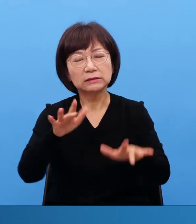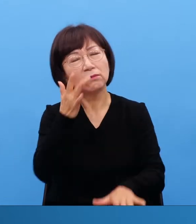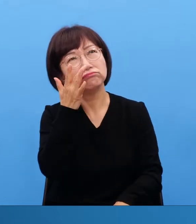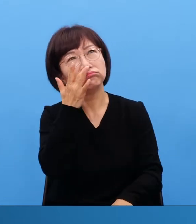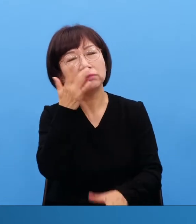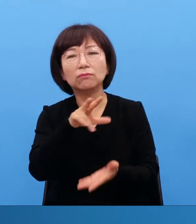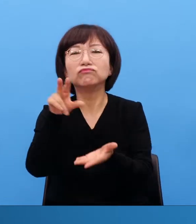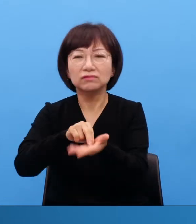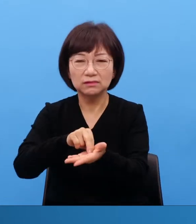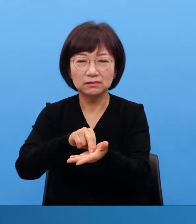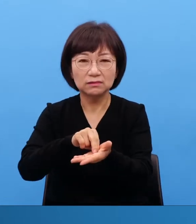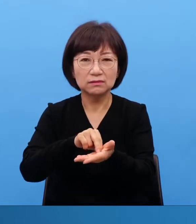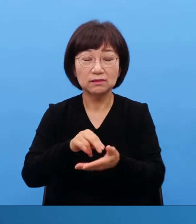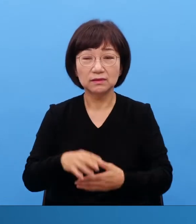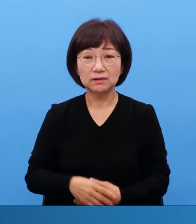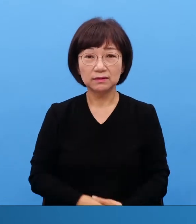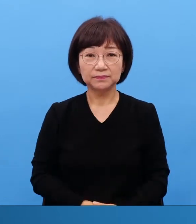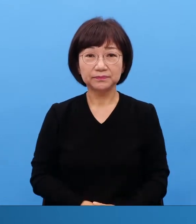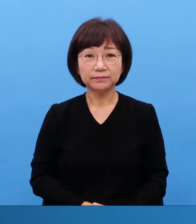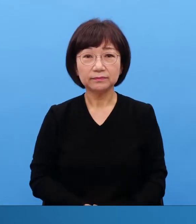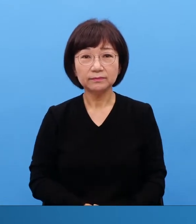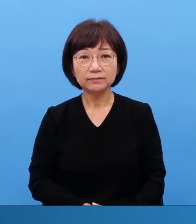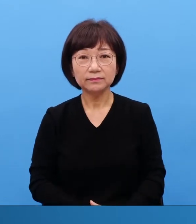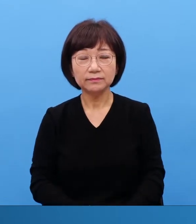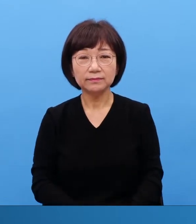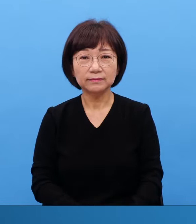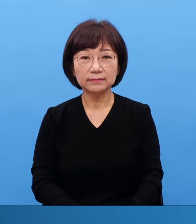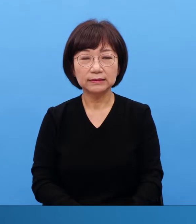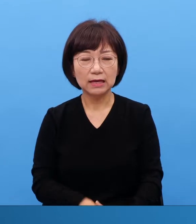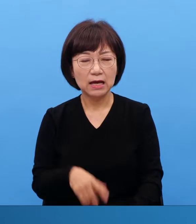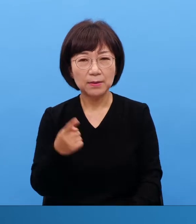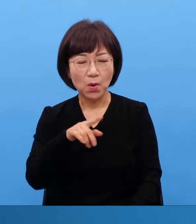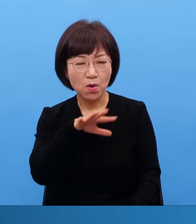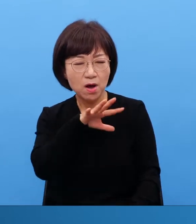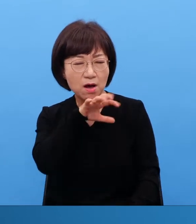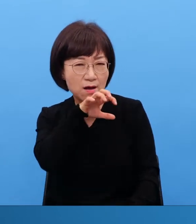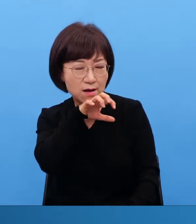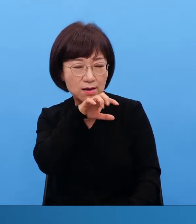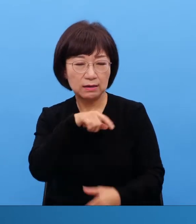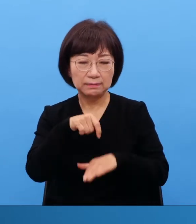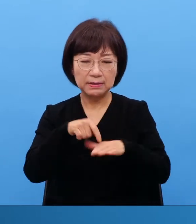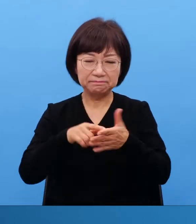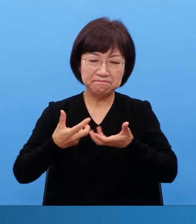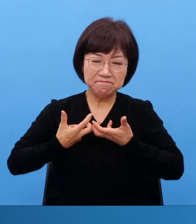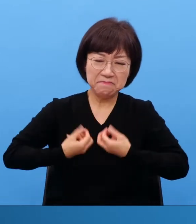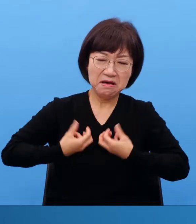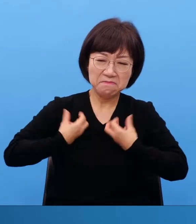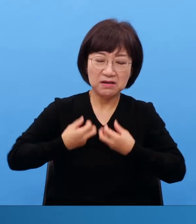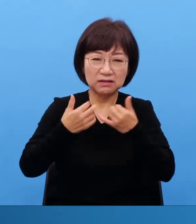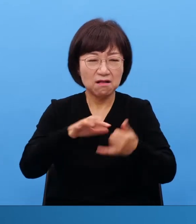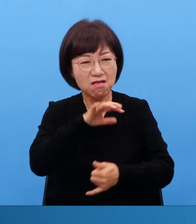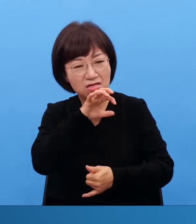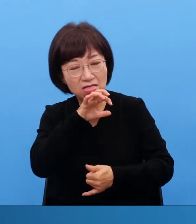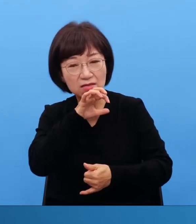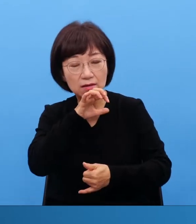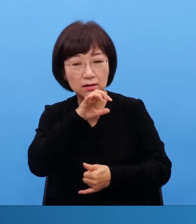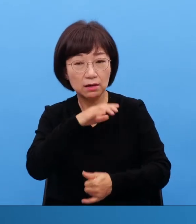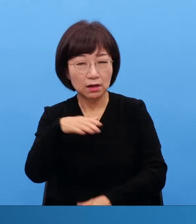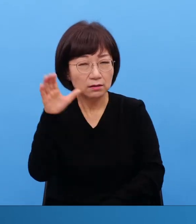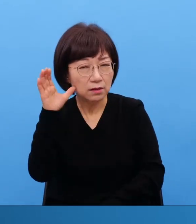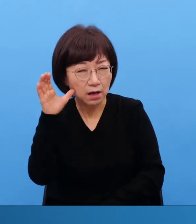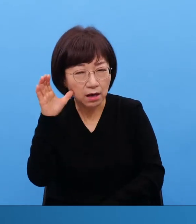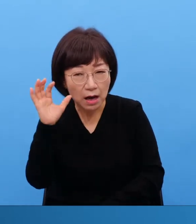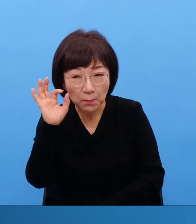모든 시험 든 사람 뭐 이런 말 좀 한 사람 보면은 모든 중심이 나예요 내가 기분 나쁘다 이거야 우리는